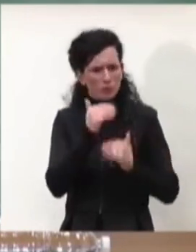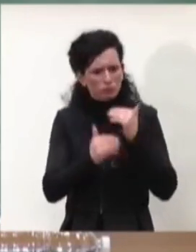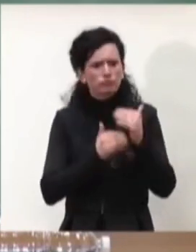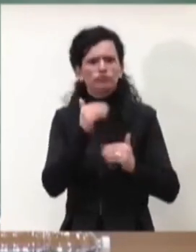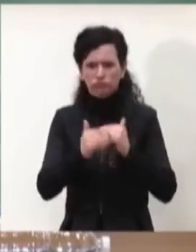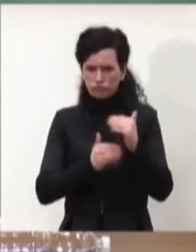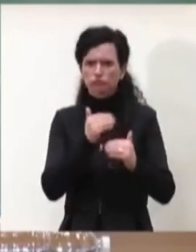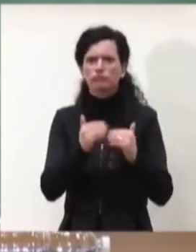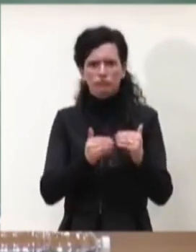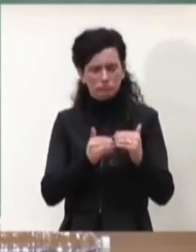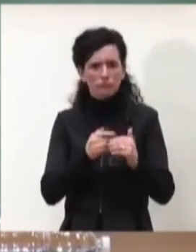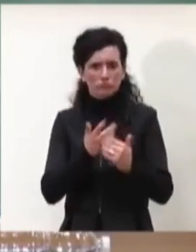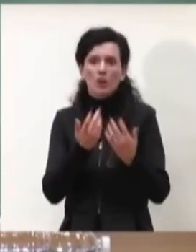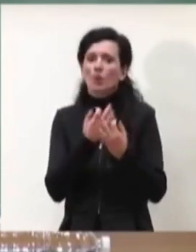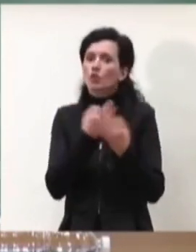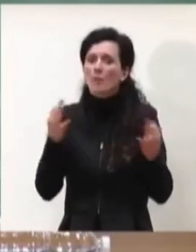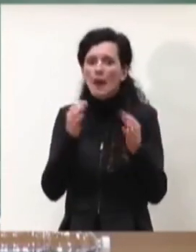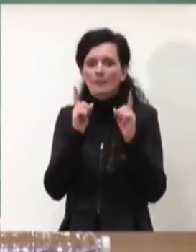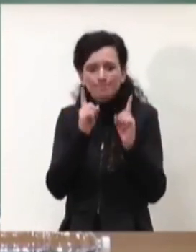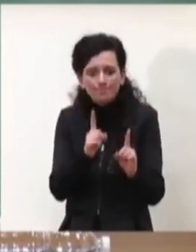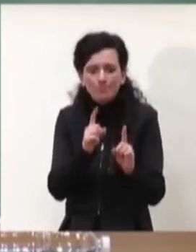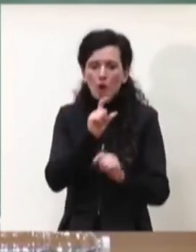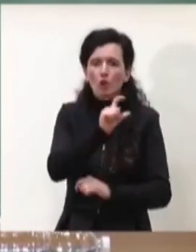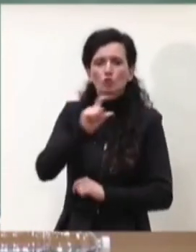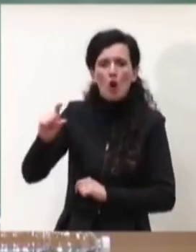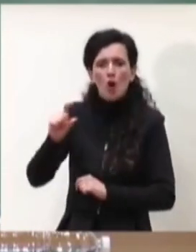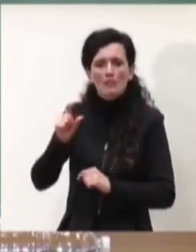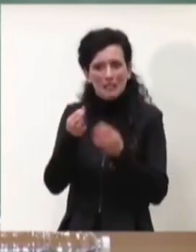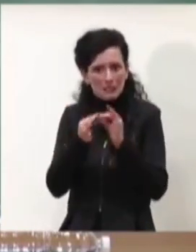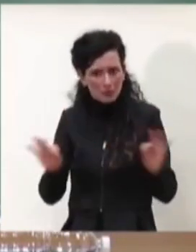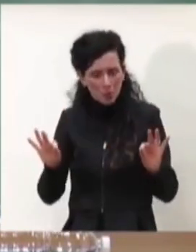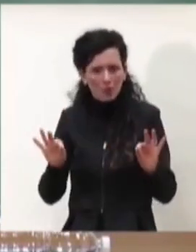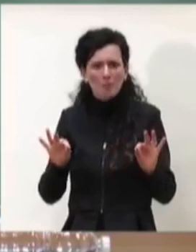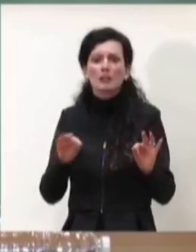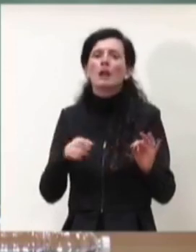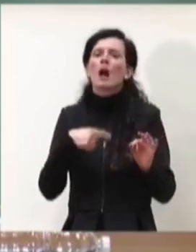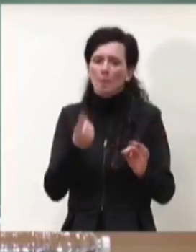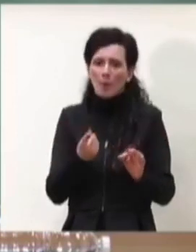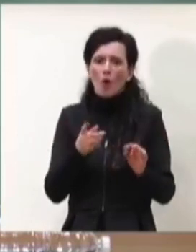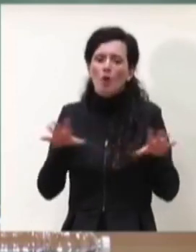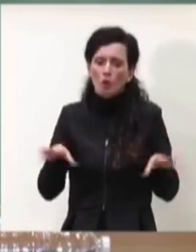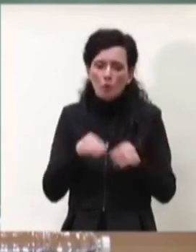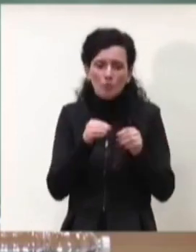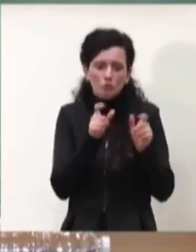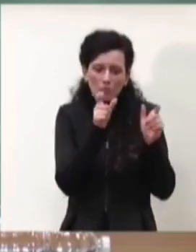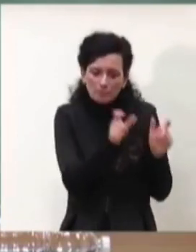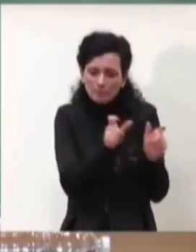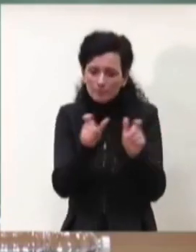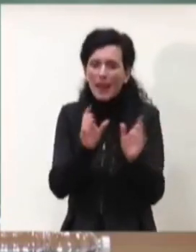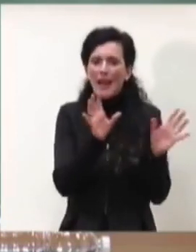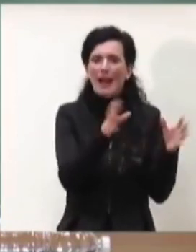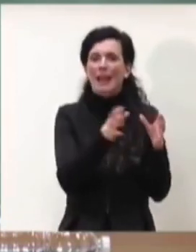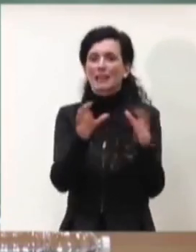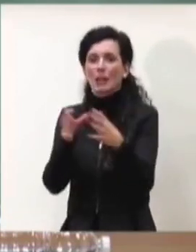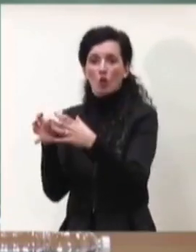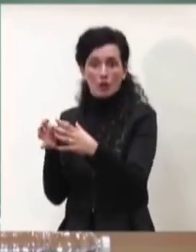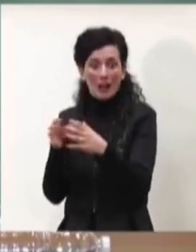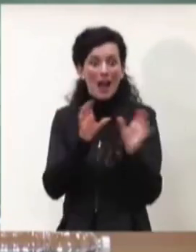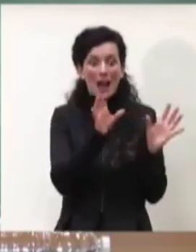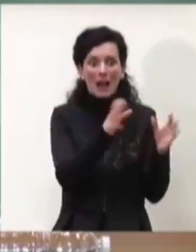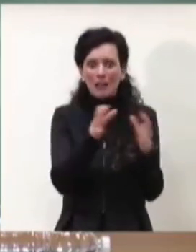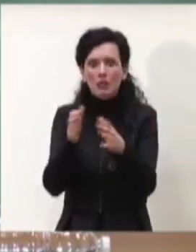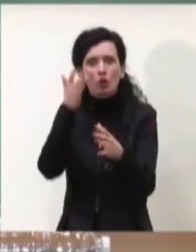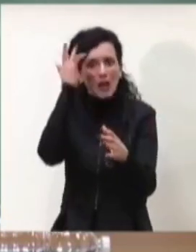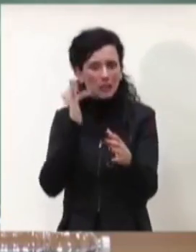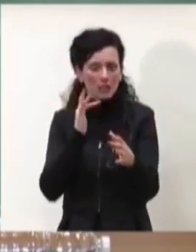ovviamente tiene conto delle dosi e man mano lavora per categoria rischio e man mano che si espande questo elemento ovviamente